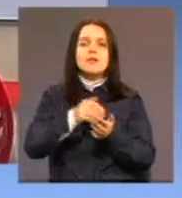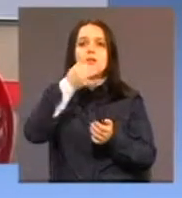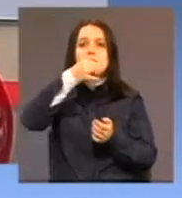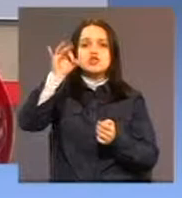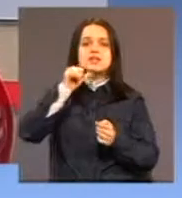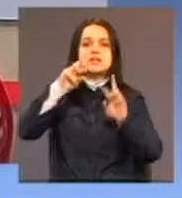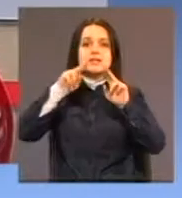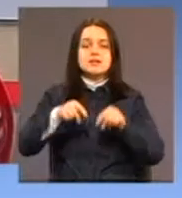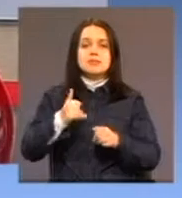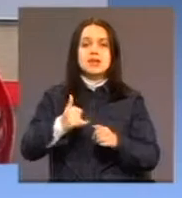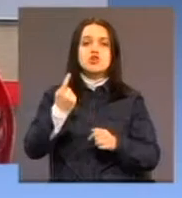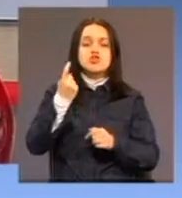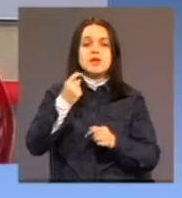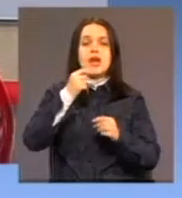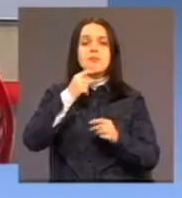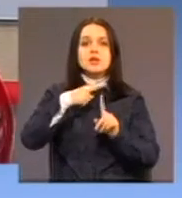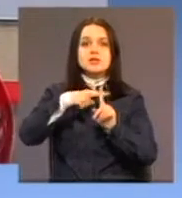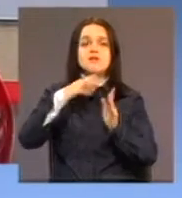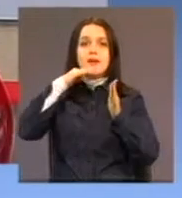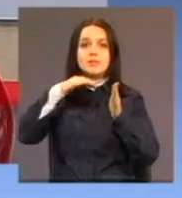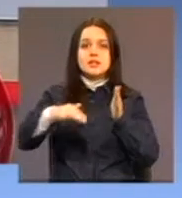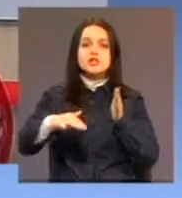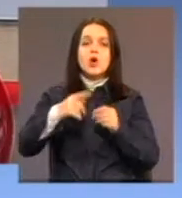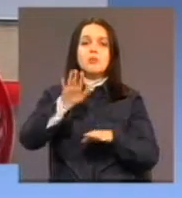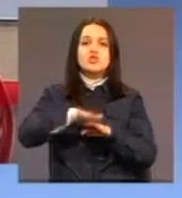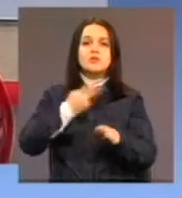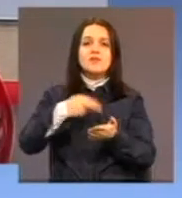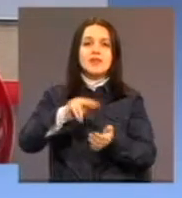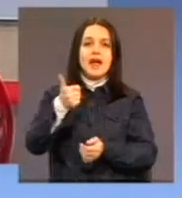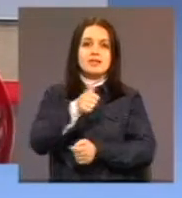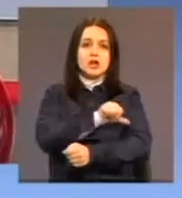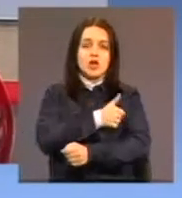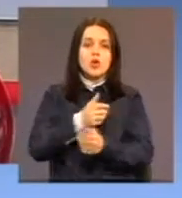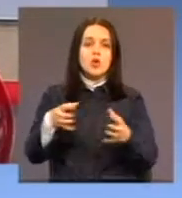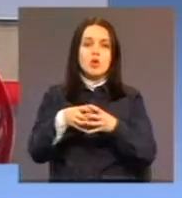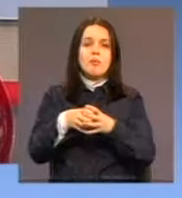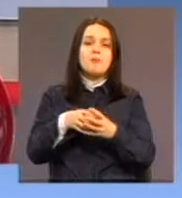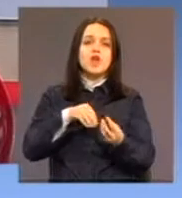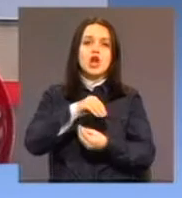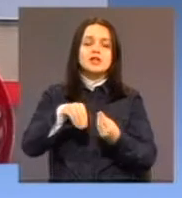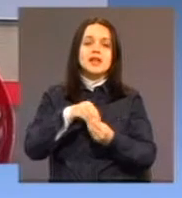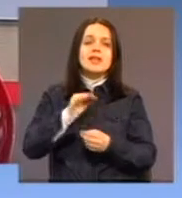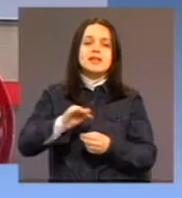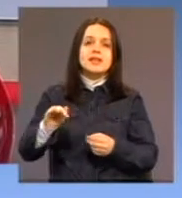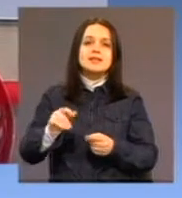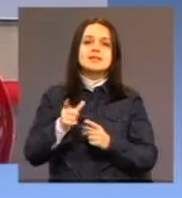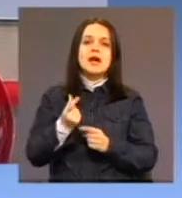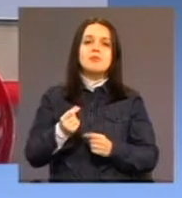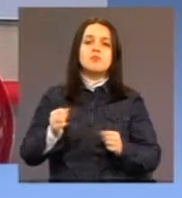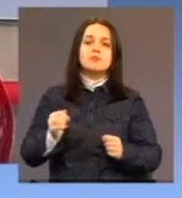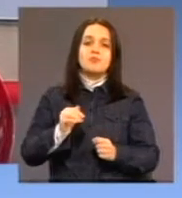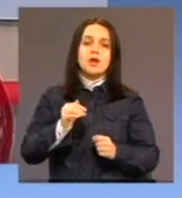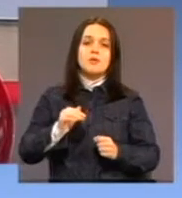još jedna pozitivna priča. Naime, početkom 2011. godine grupa roditelja djece sa poteškoćama u razvoju odlučila je